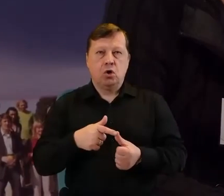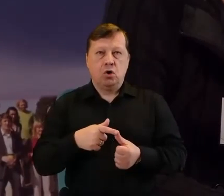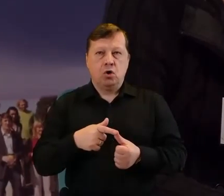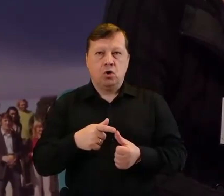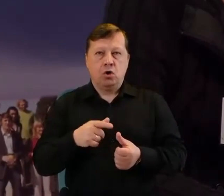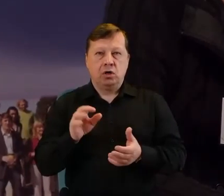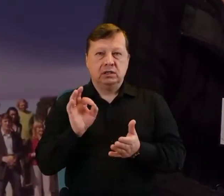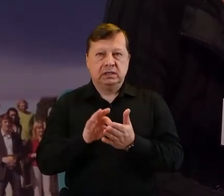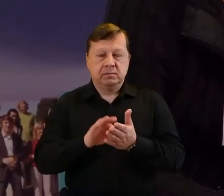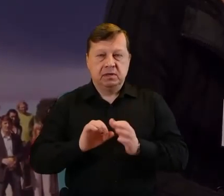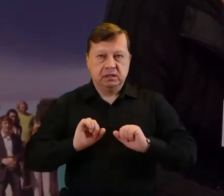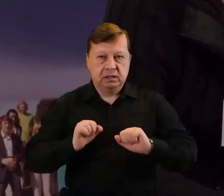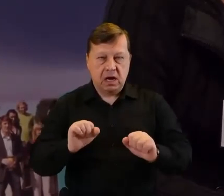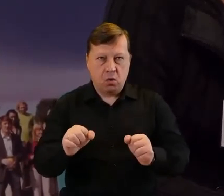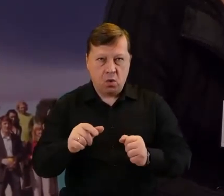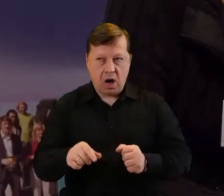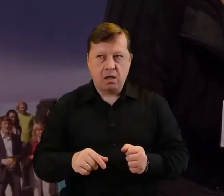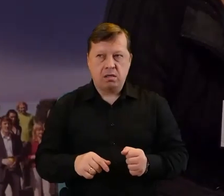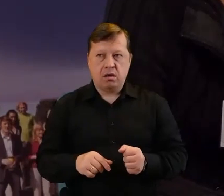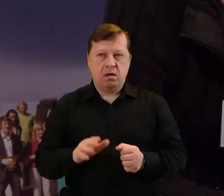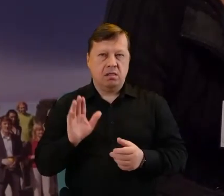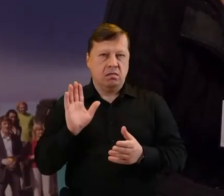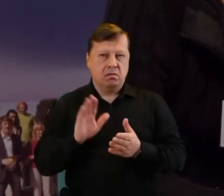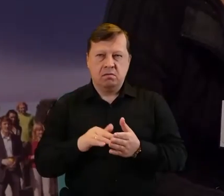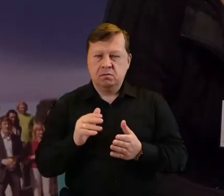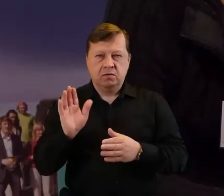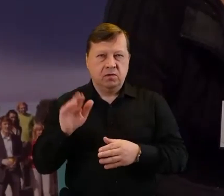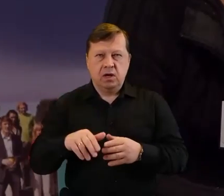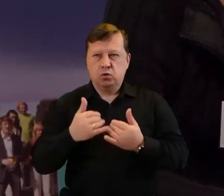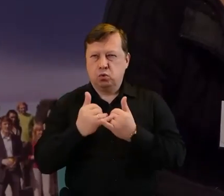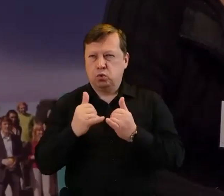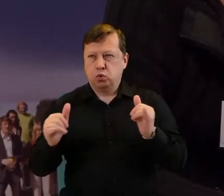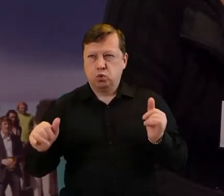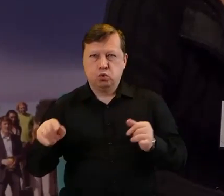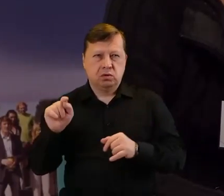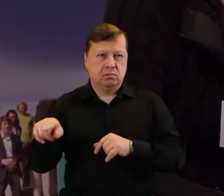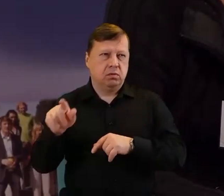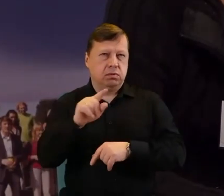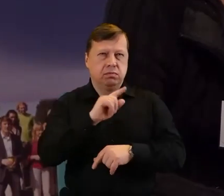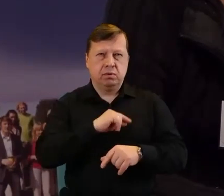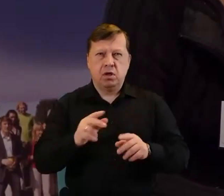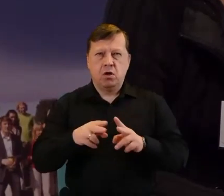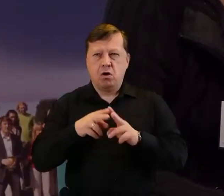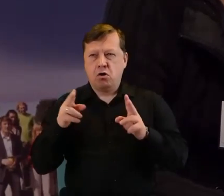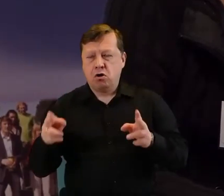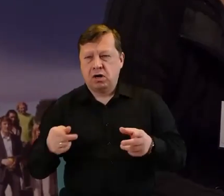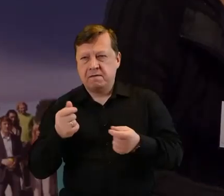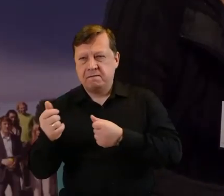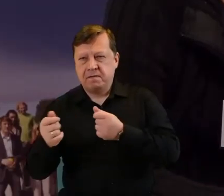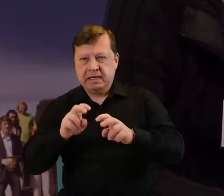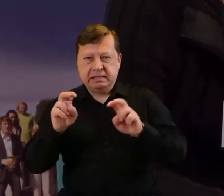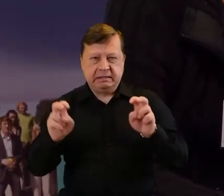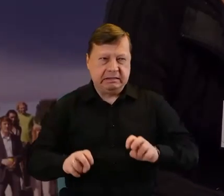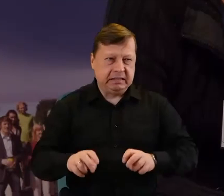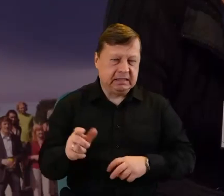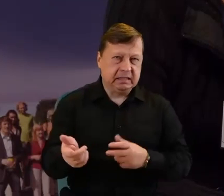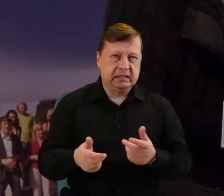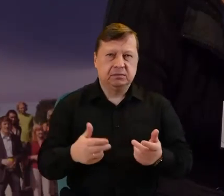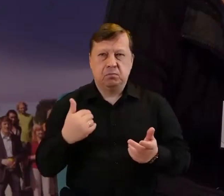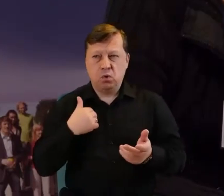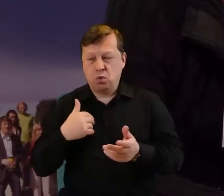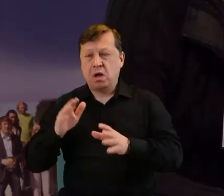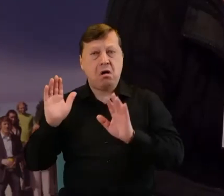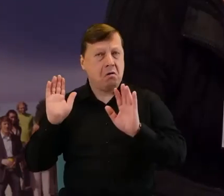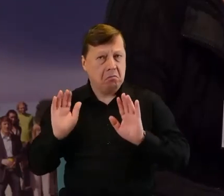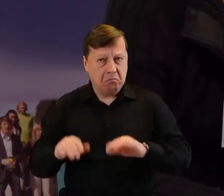systematyka działania mimo wielu przeciwności, które nas przez lata spotykały, mimo kryzysów takich finansowych, kryzysów ducha udało